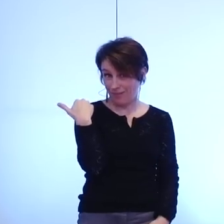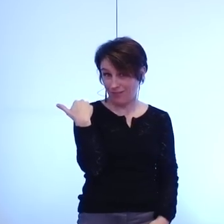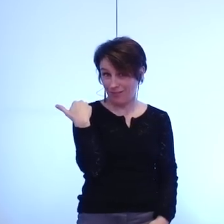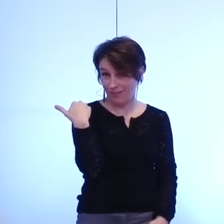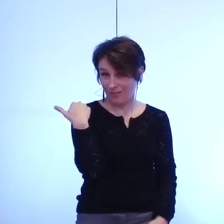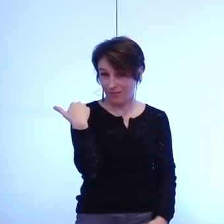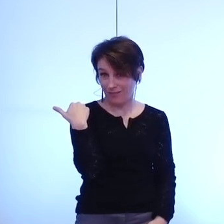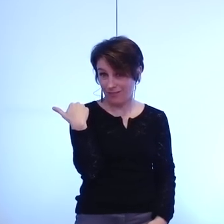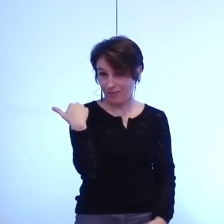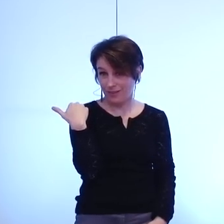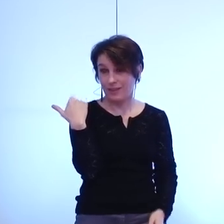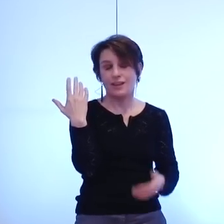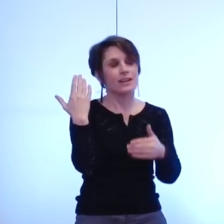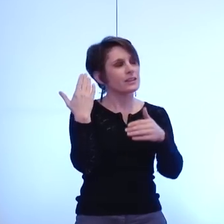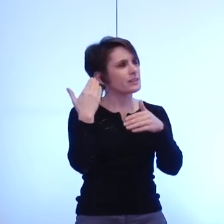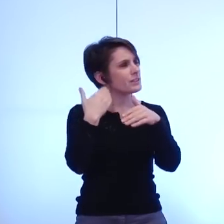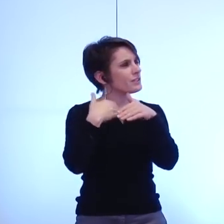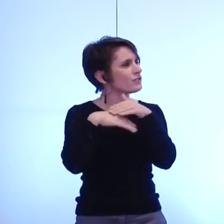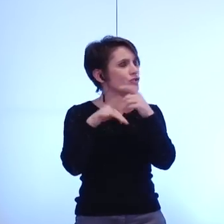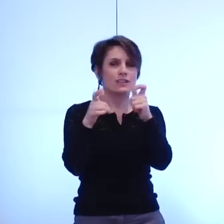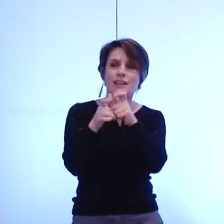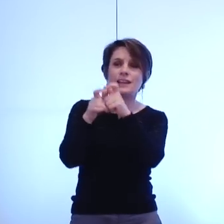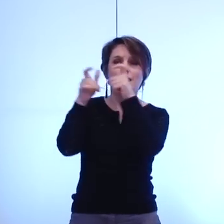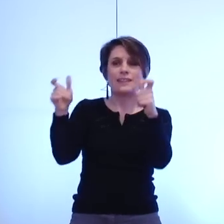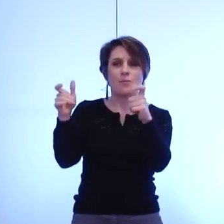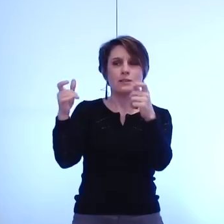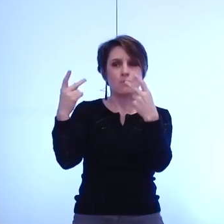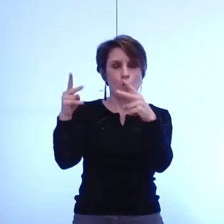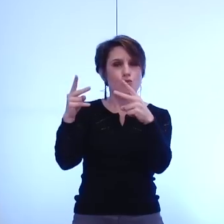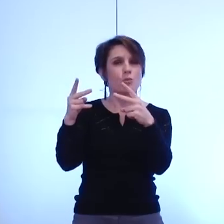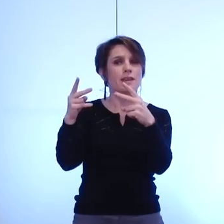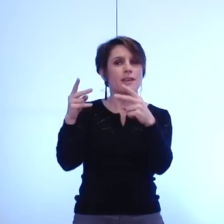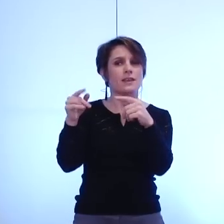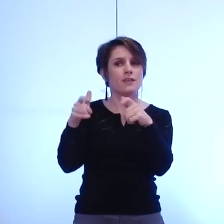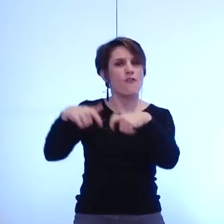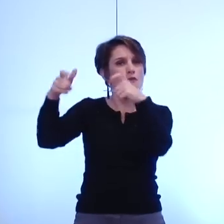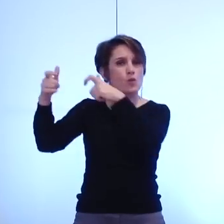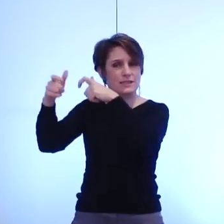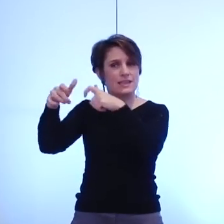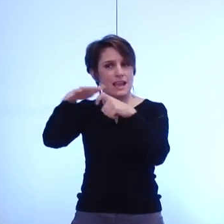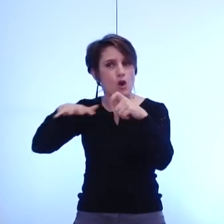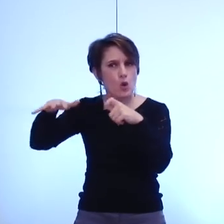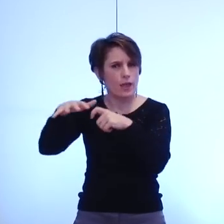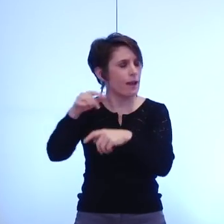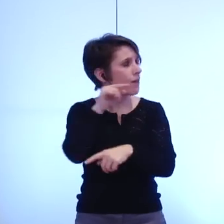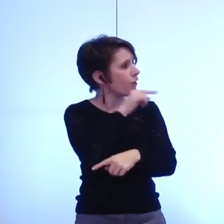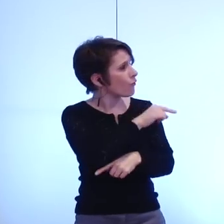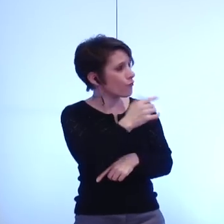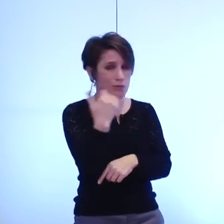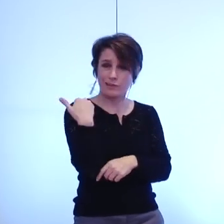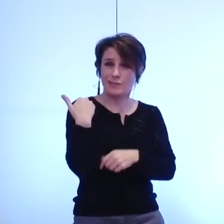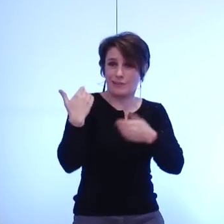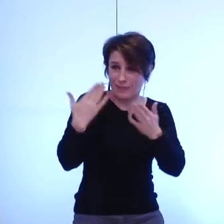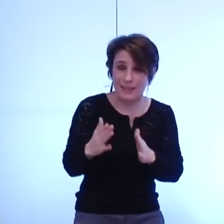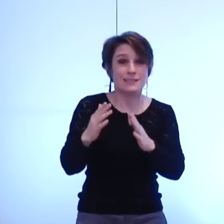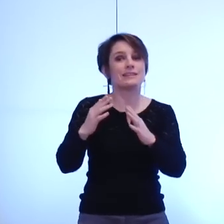au sein de l'établissement public foncier local la taxe spéciale d